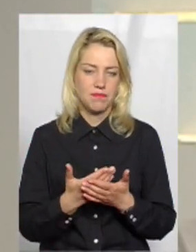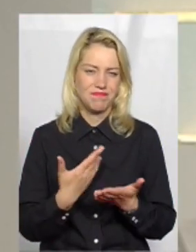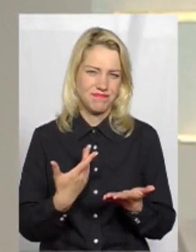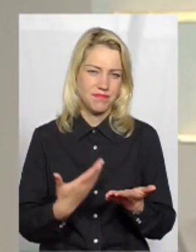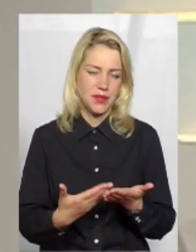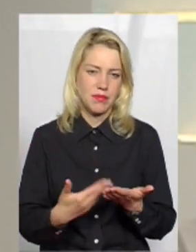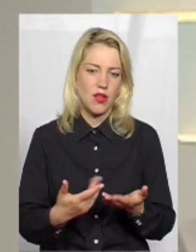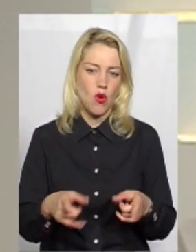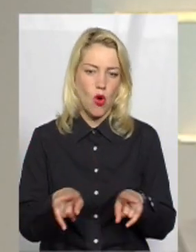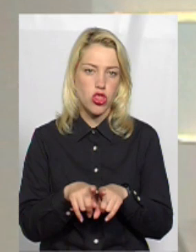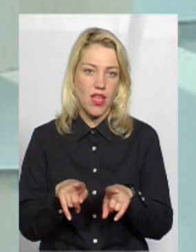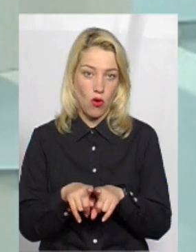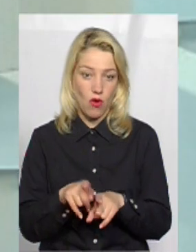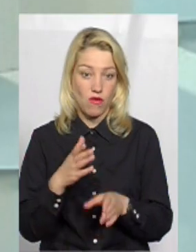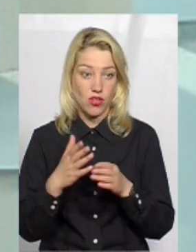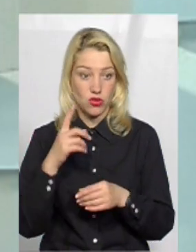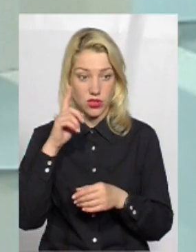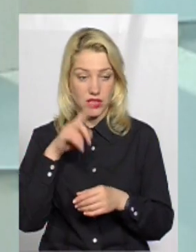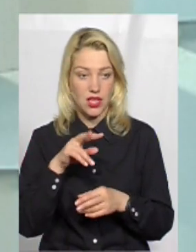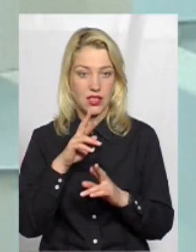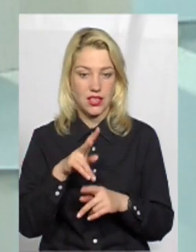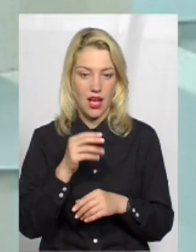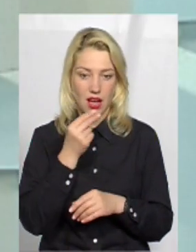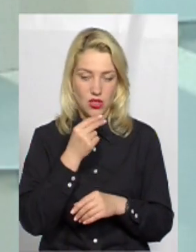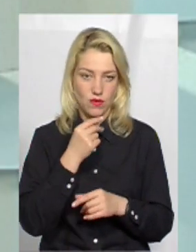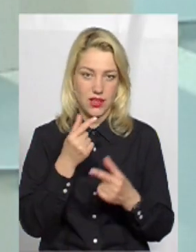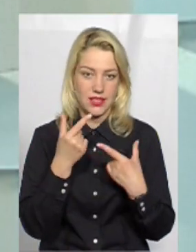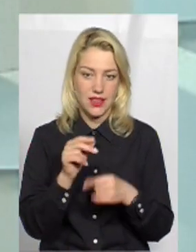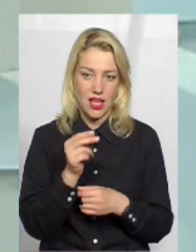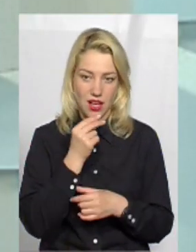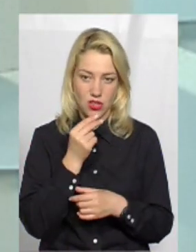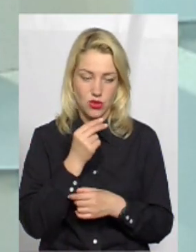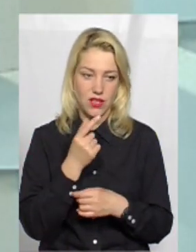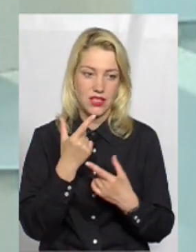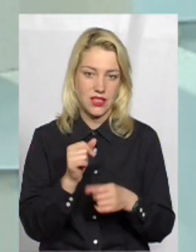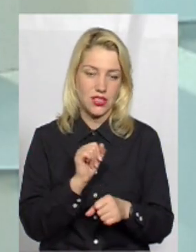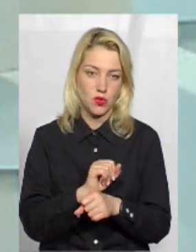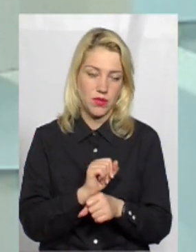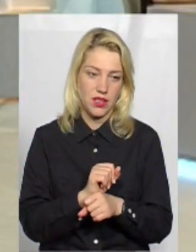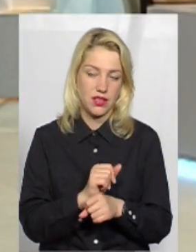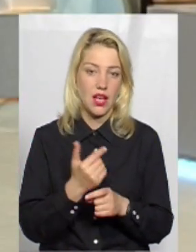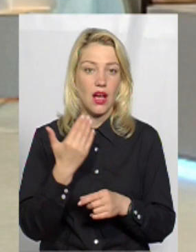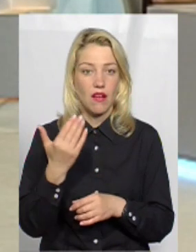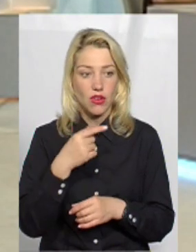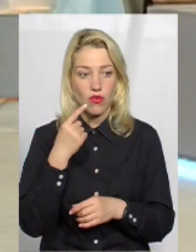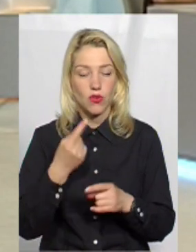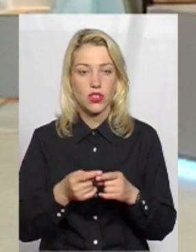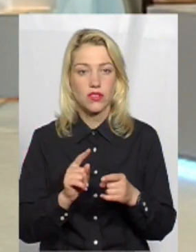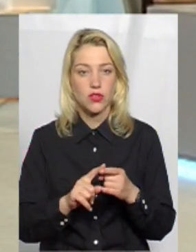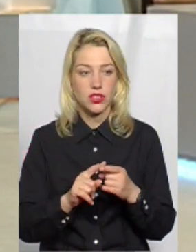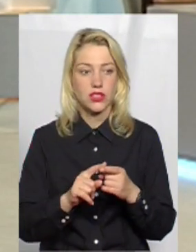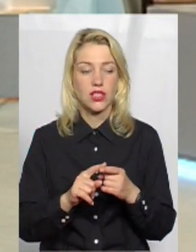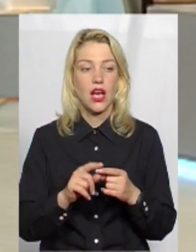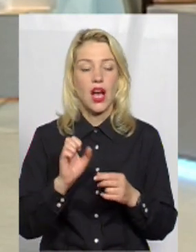однаково, особливо, якщо знати, як би, як харчуватися, де харчуватися, де зупинятися. От, ви говорите про ціни за